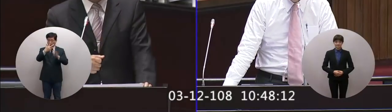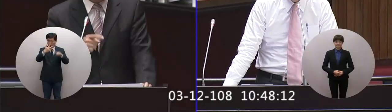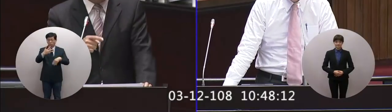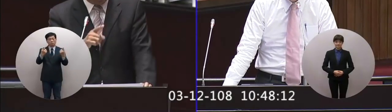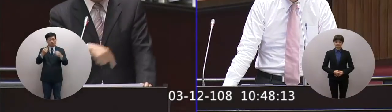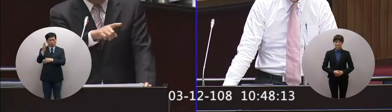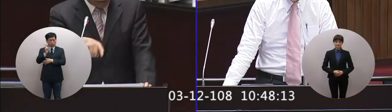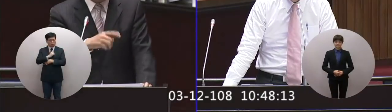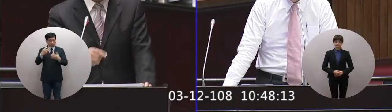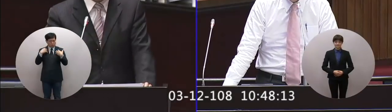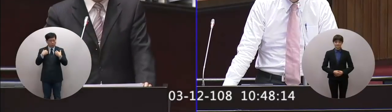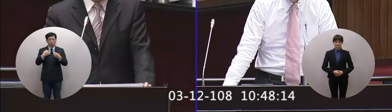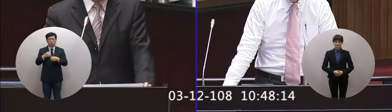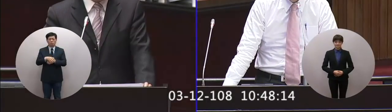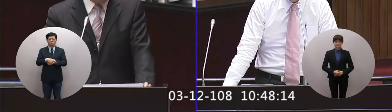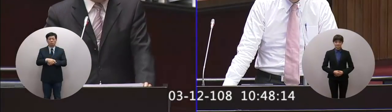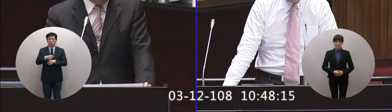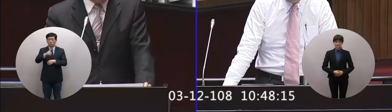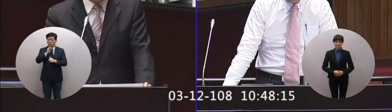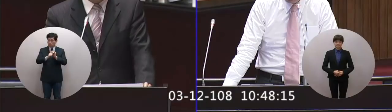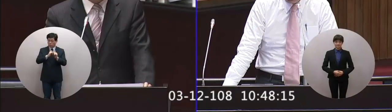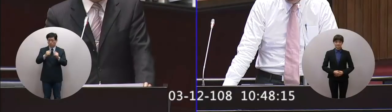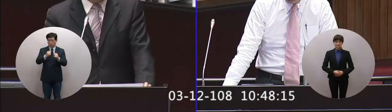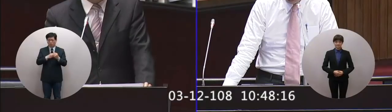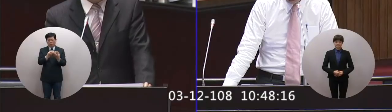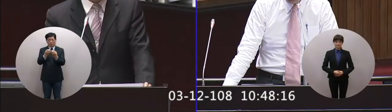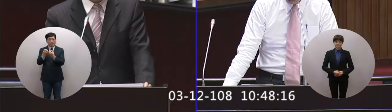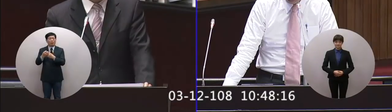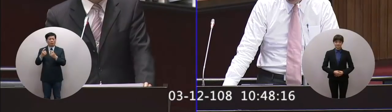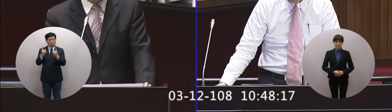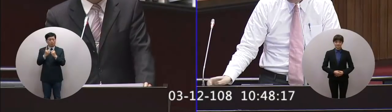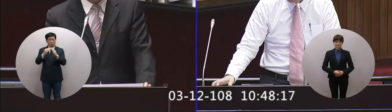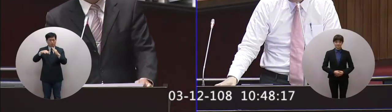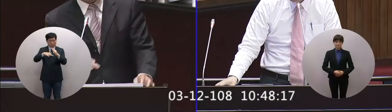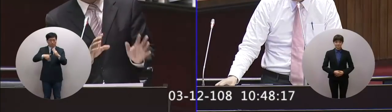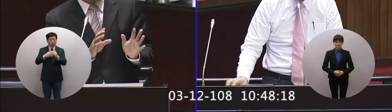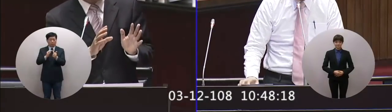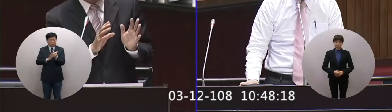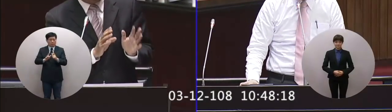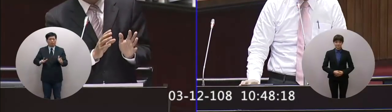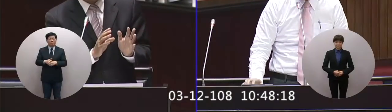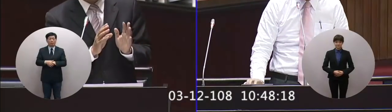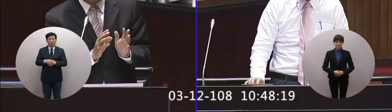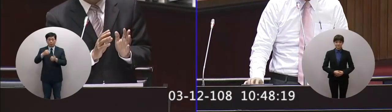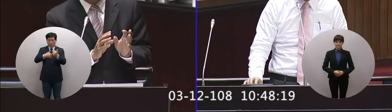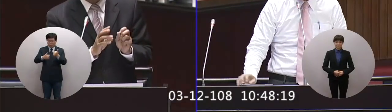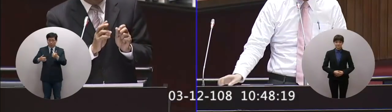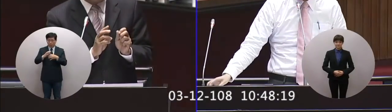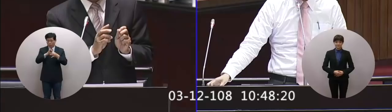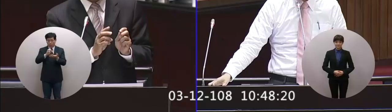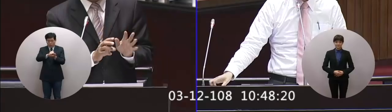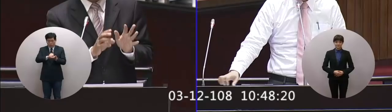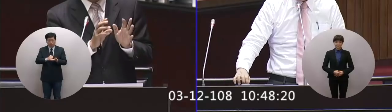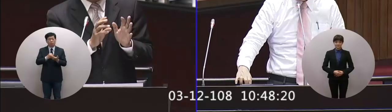下這也是政府要面對因為這個可能就是社會也會延伸出來包含對家庭的一些問題所以我想委員所關注這個數據